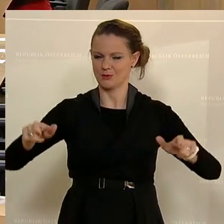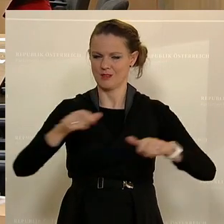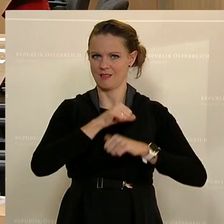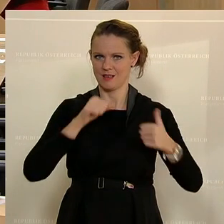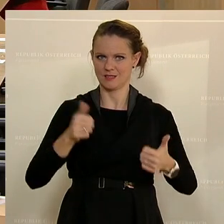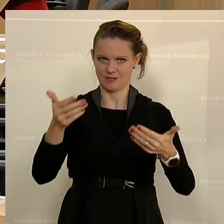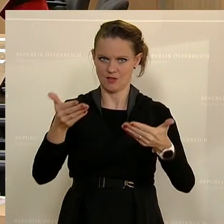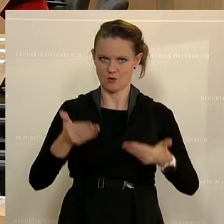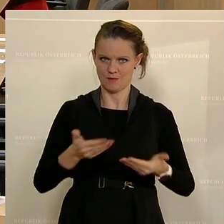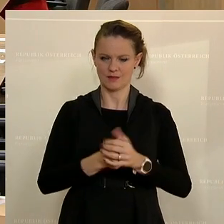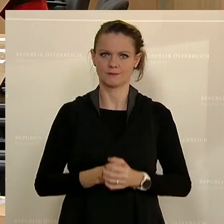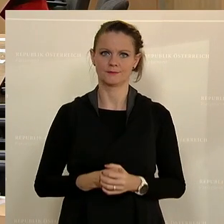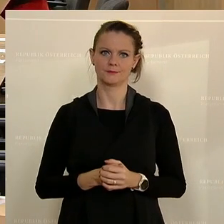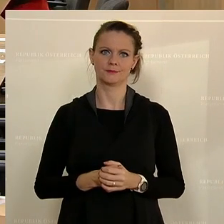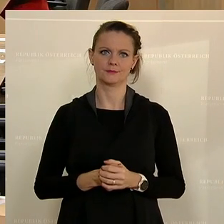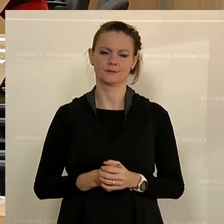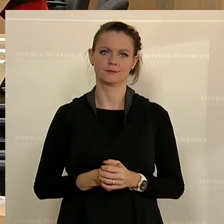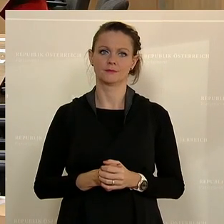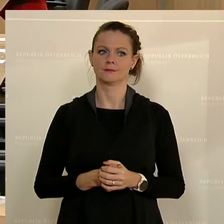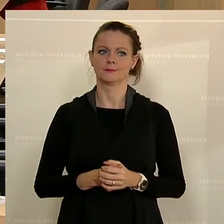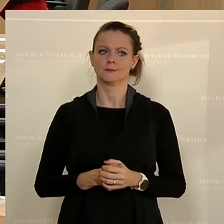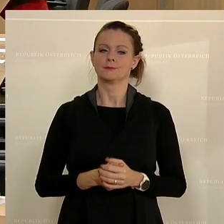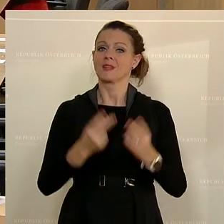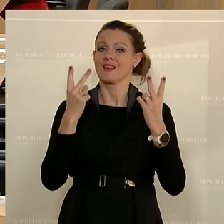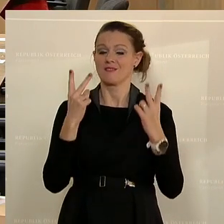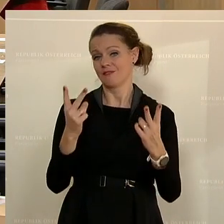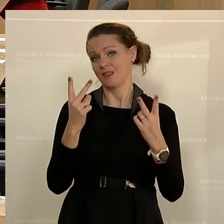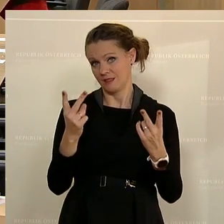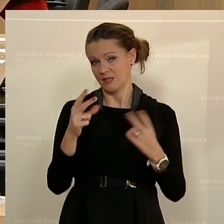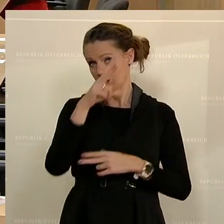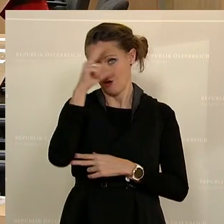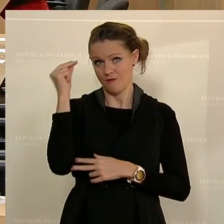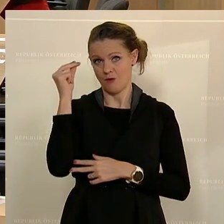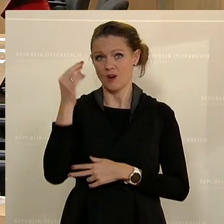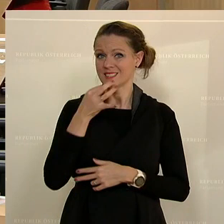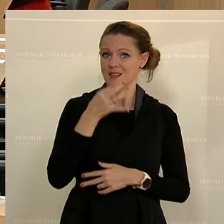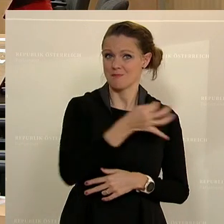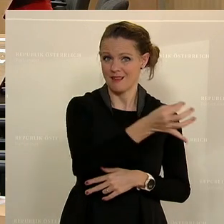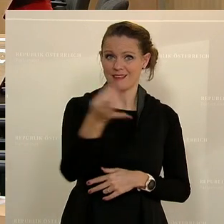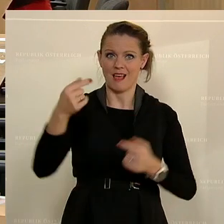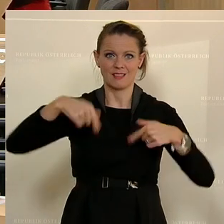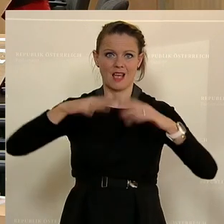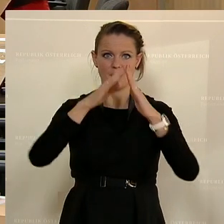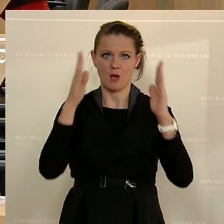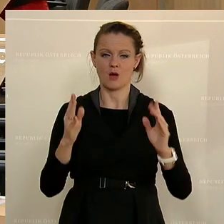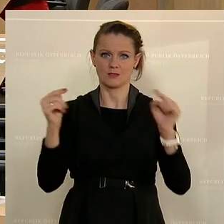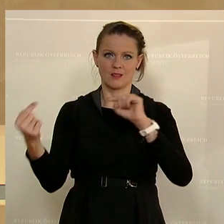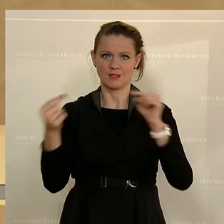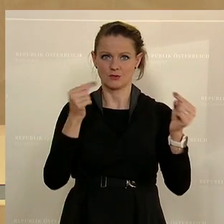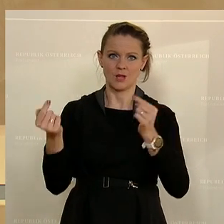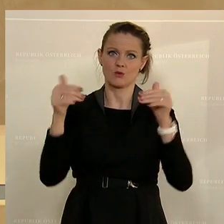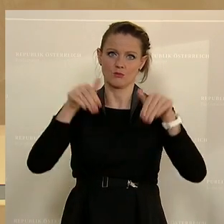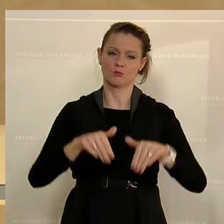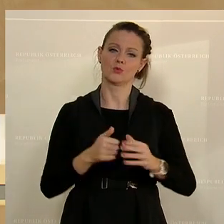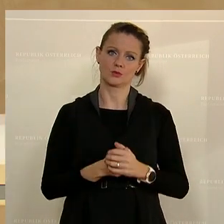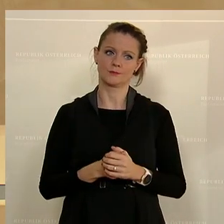Es ist wichtig, dass wir Volksbegehren hier in diesem Haus diskutieren und sie haben